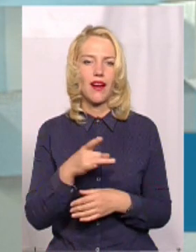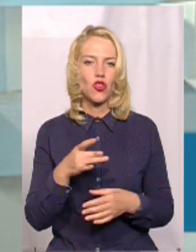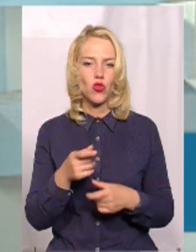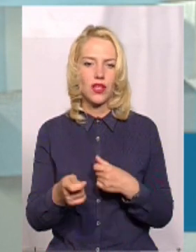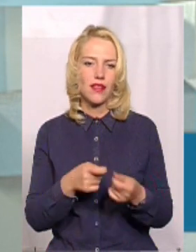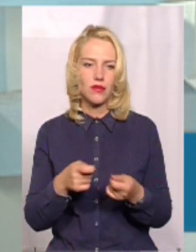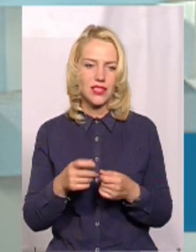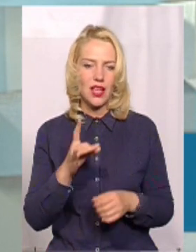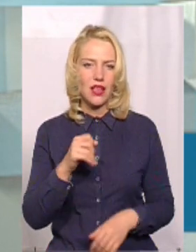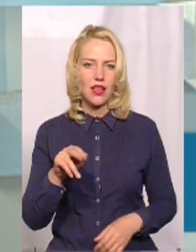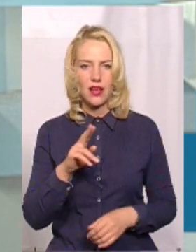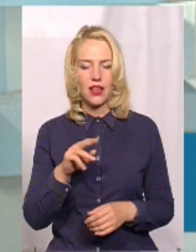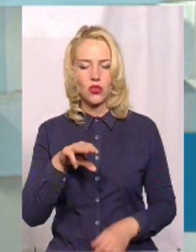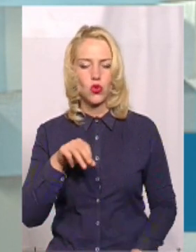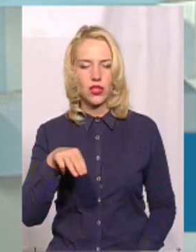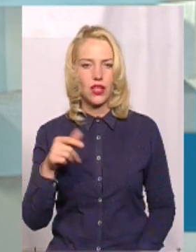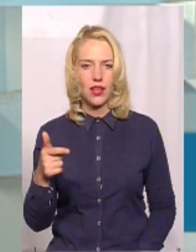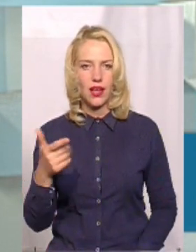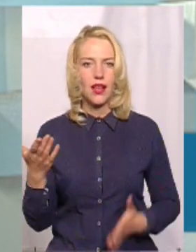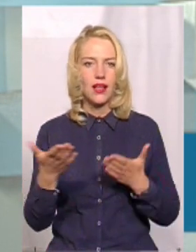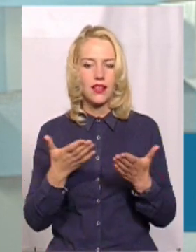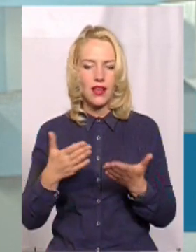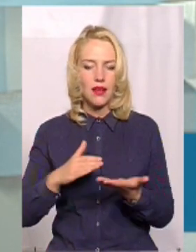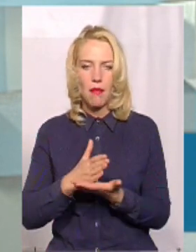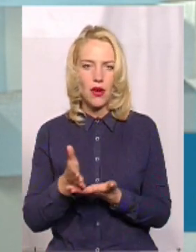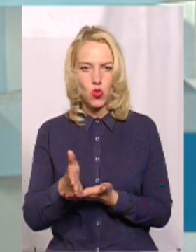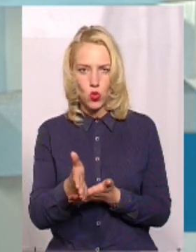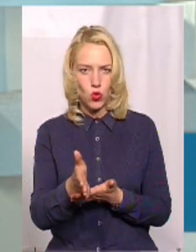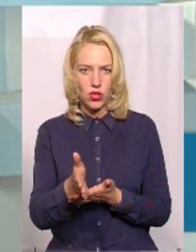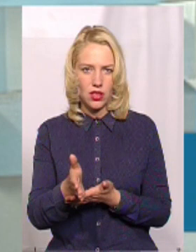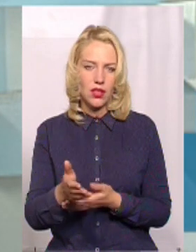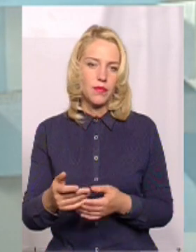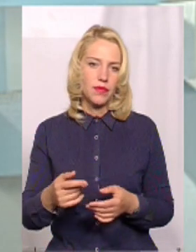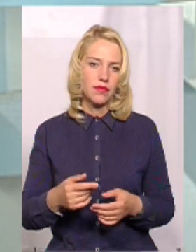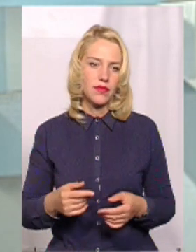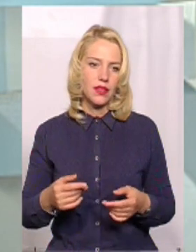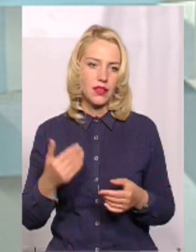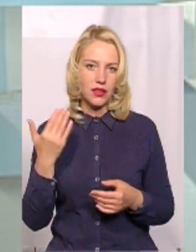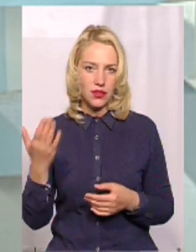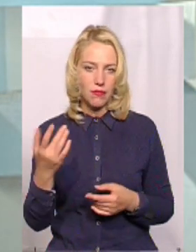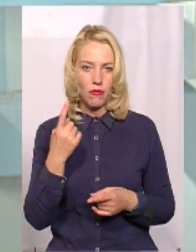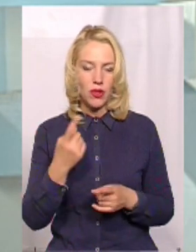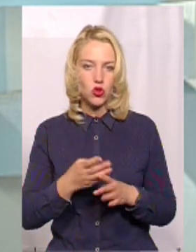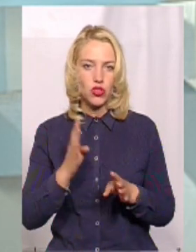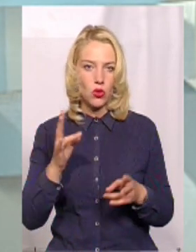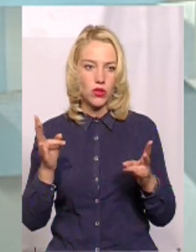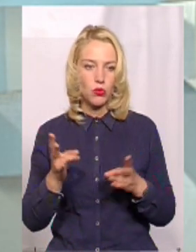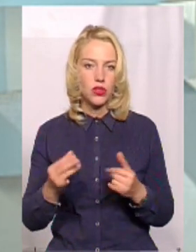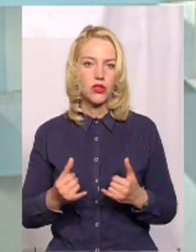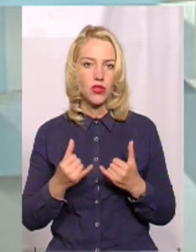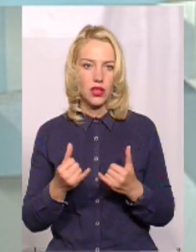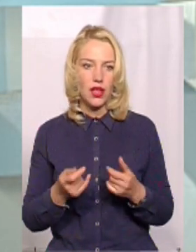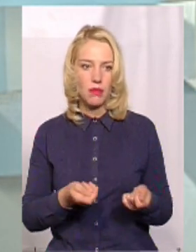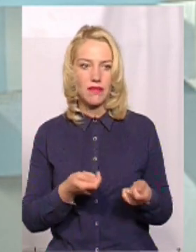адміністрацій, рад, ОТГ, які маршрути безпосередньо їм в першу чергу необхідні для